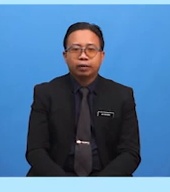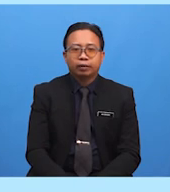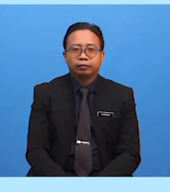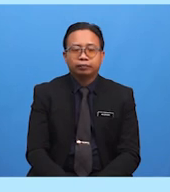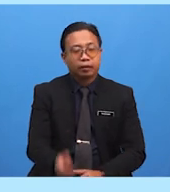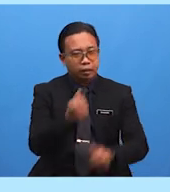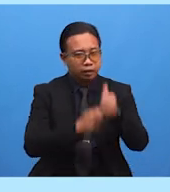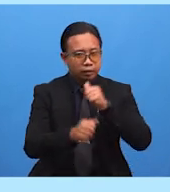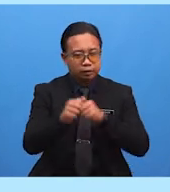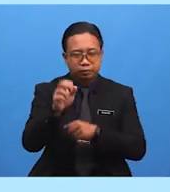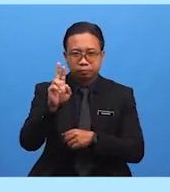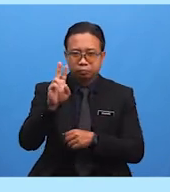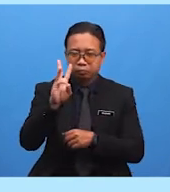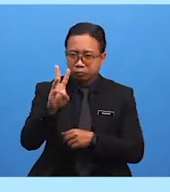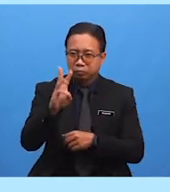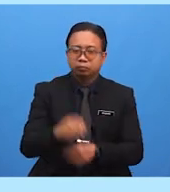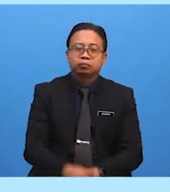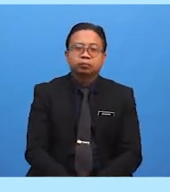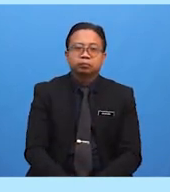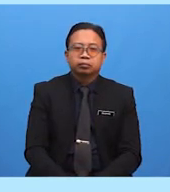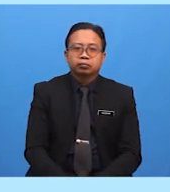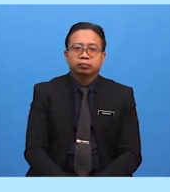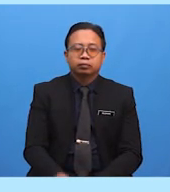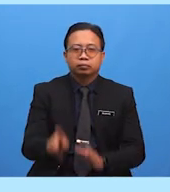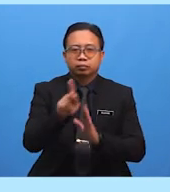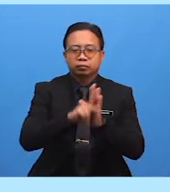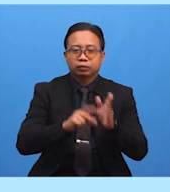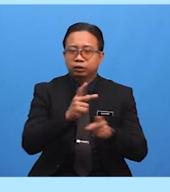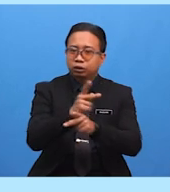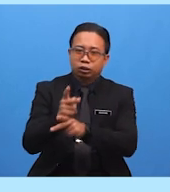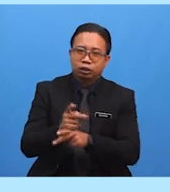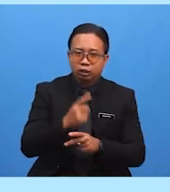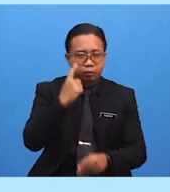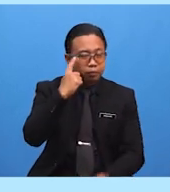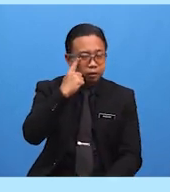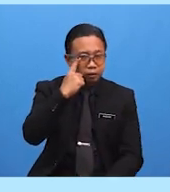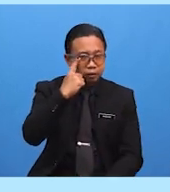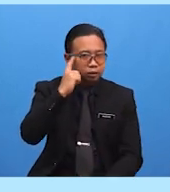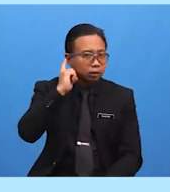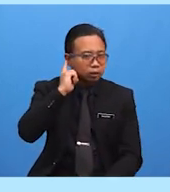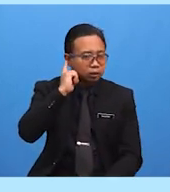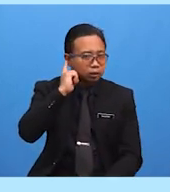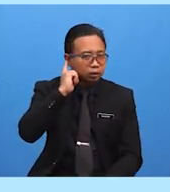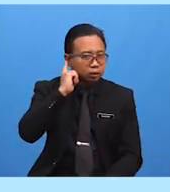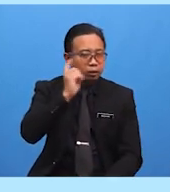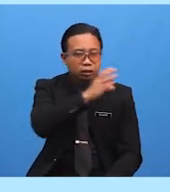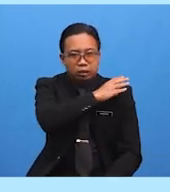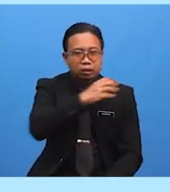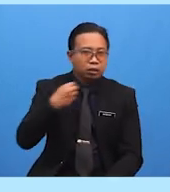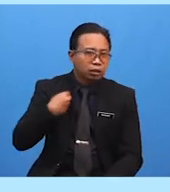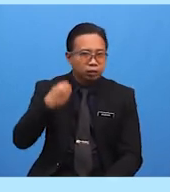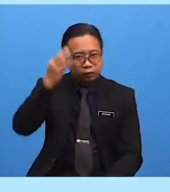Keenam Menjaga Mata Telinga Dan